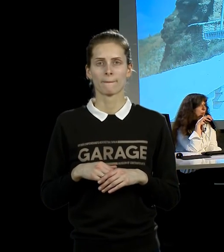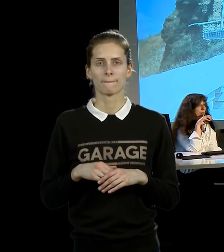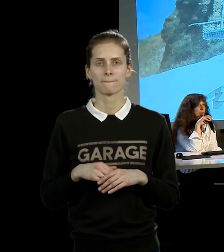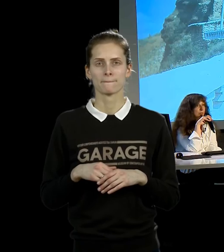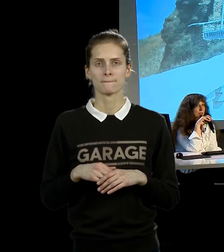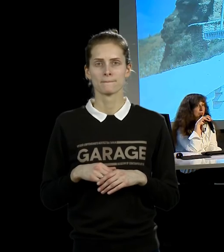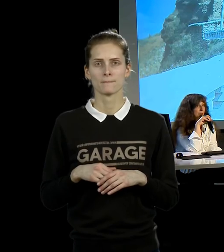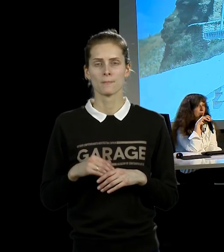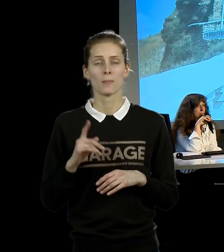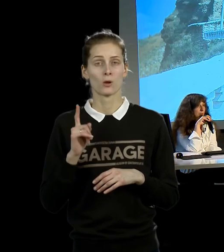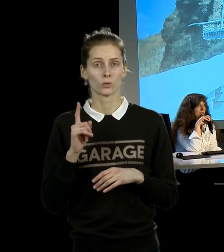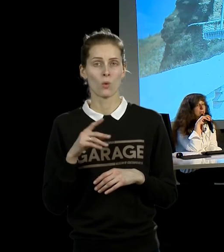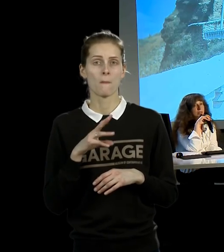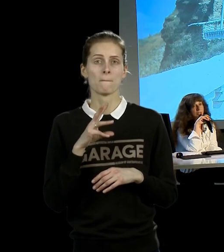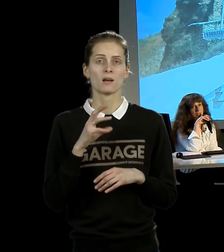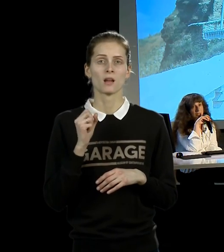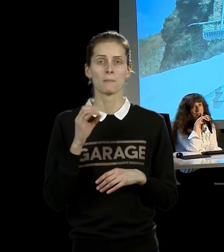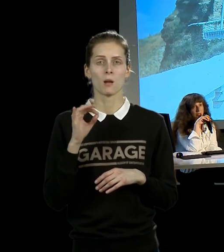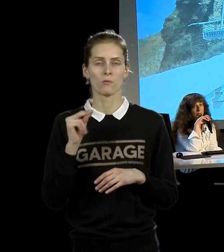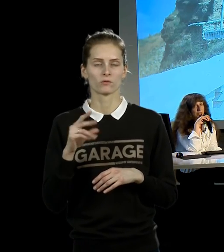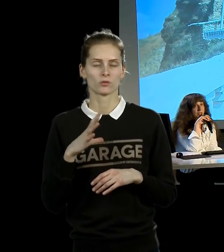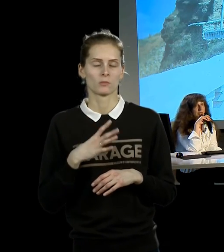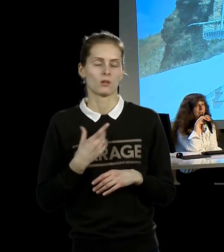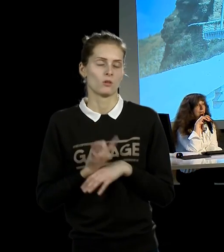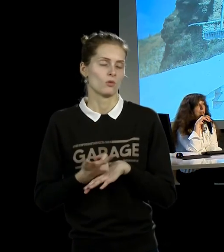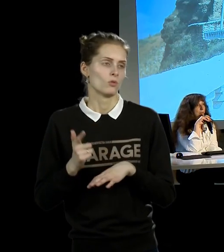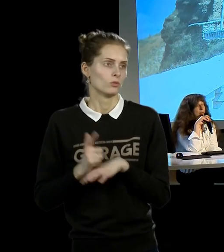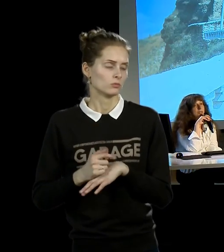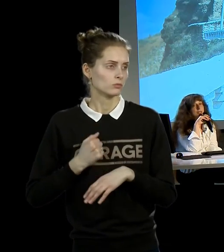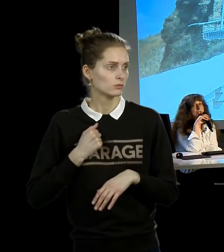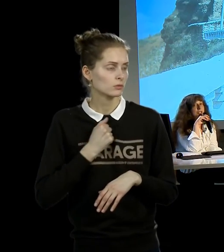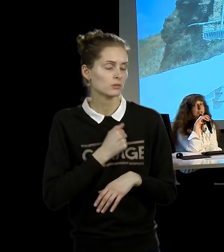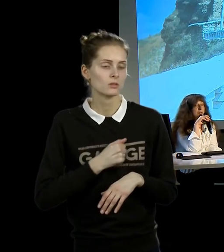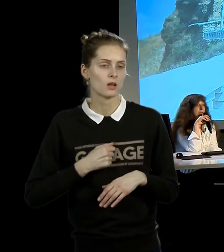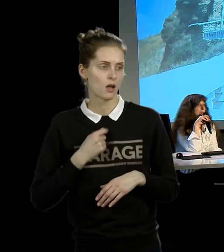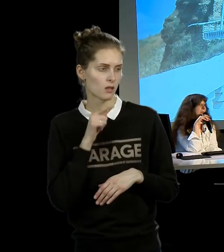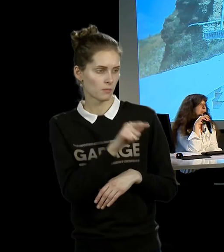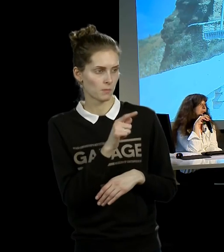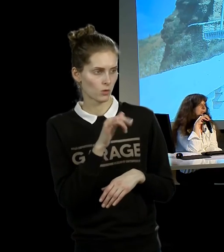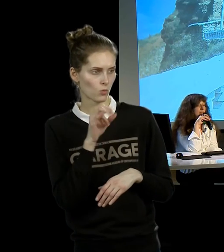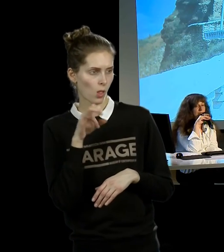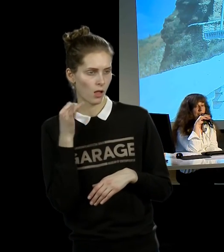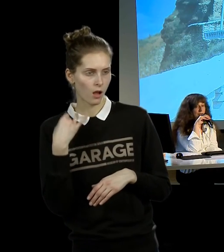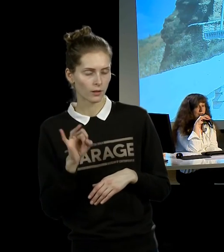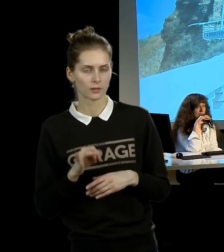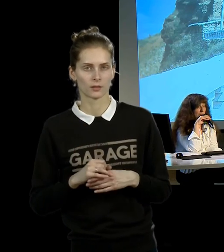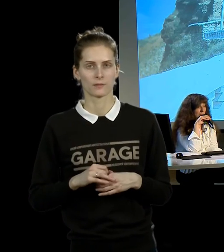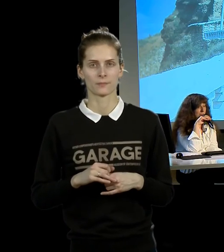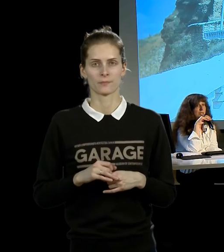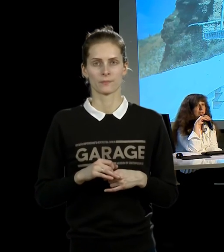Судя по всему, Марина Абрамовича была дико зла на Улая. Потом эти отношения были достаточно